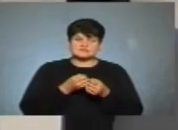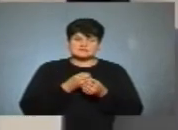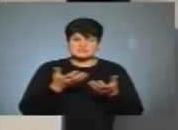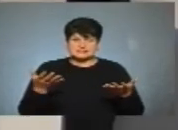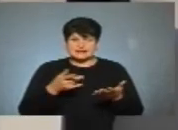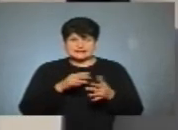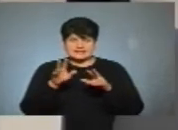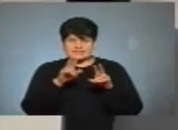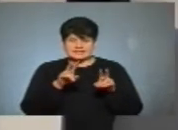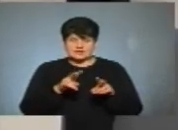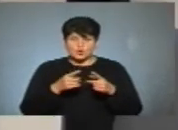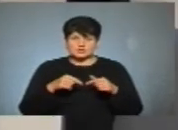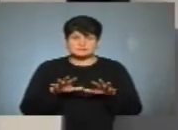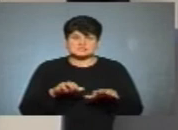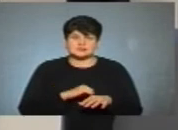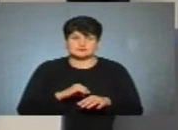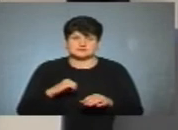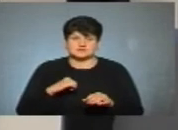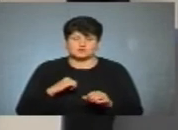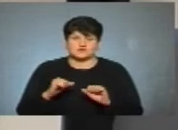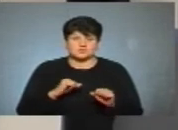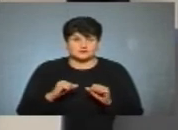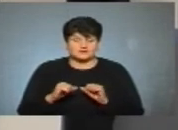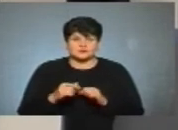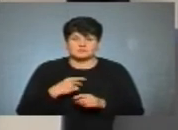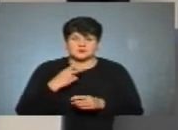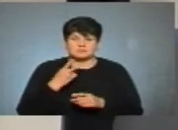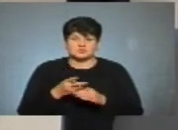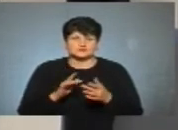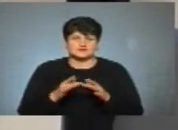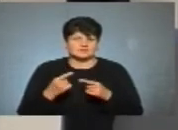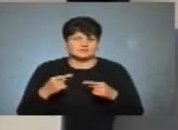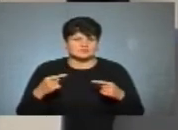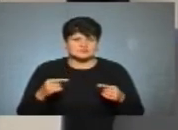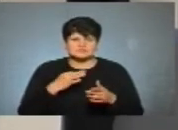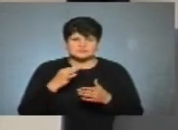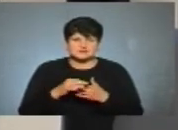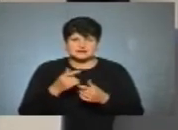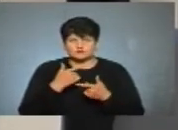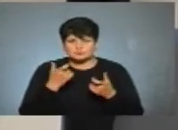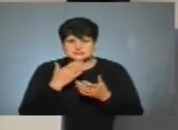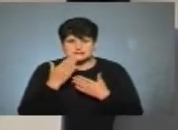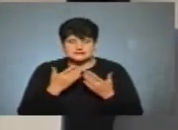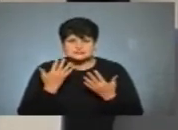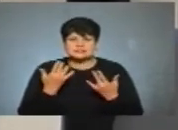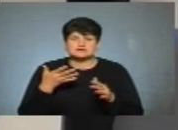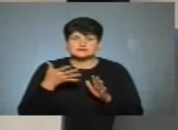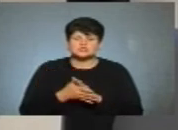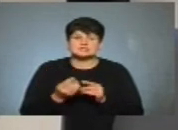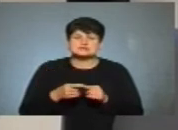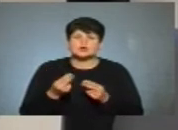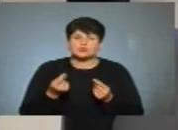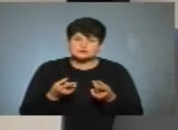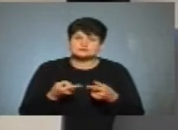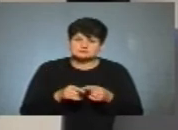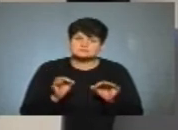діяльності органів місцевого самоврядування. Зокрема, ми бачимо нараз в соцмережах різні відповіді на інформаційні запити, скільки витрачається на це коштів, а чи